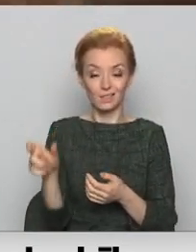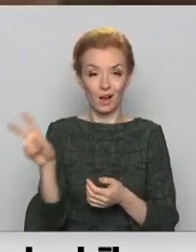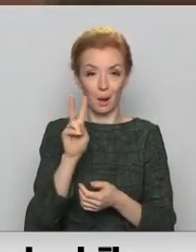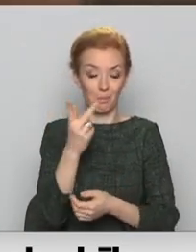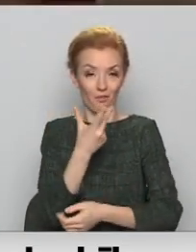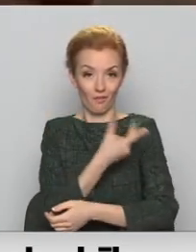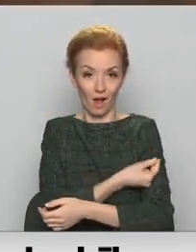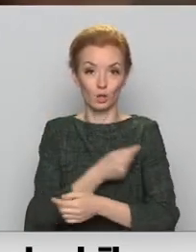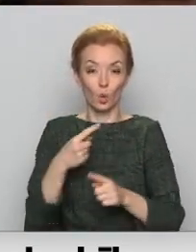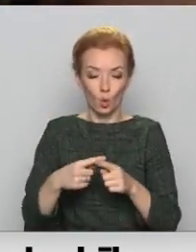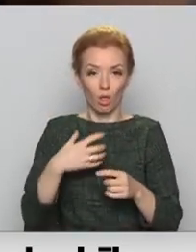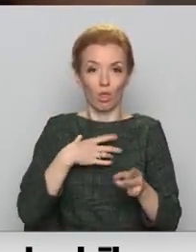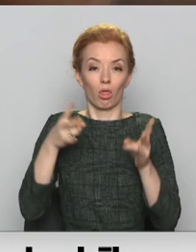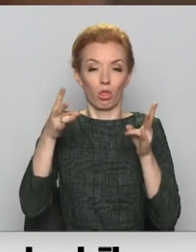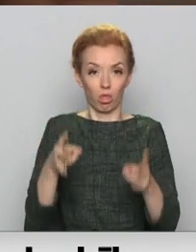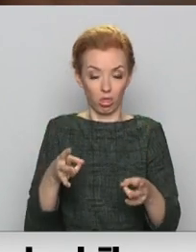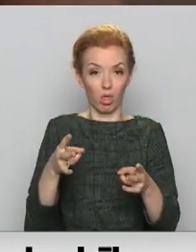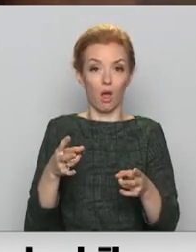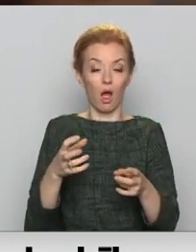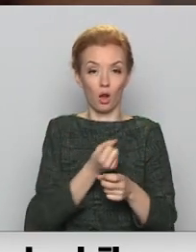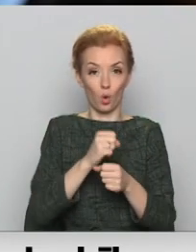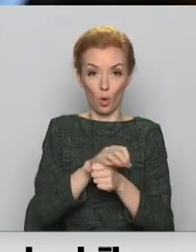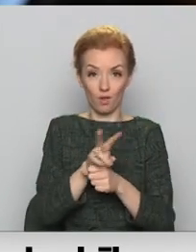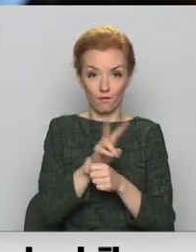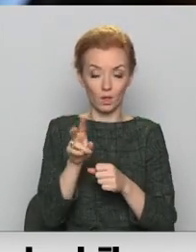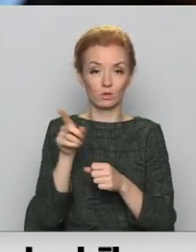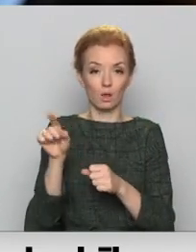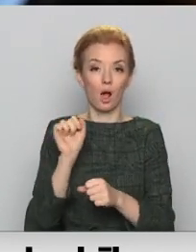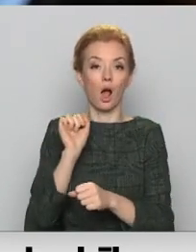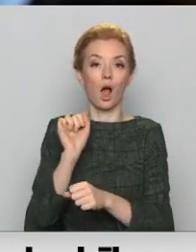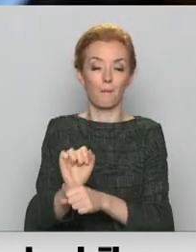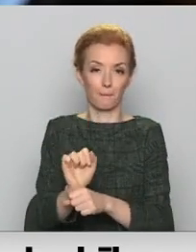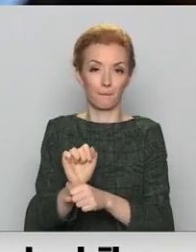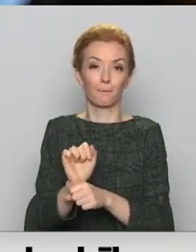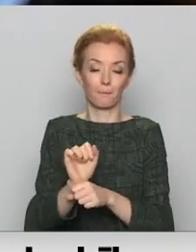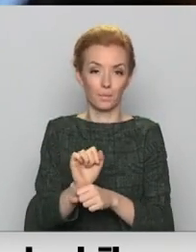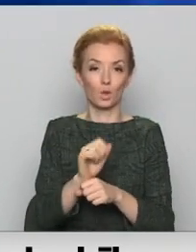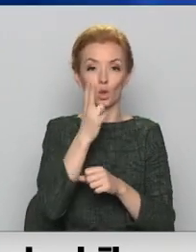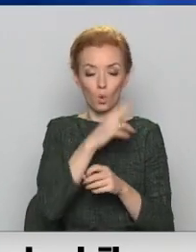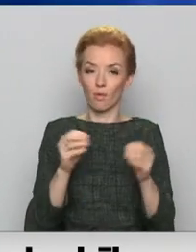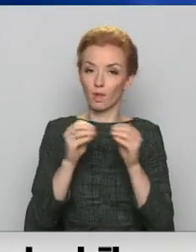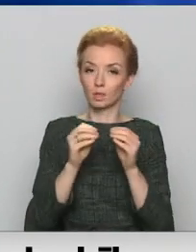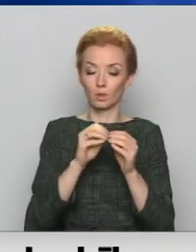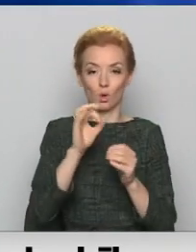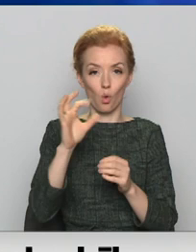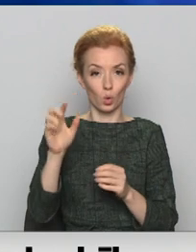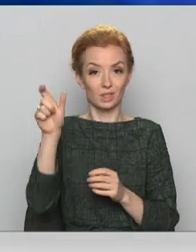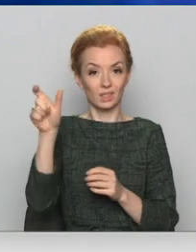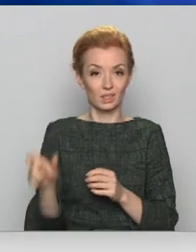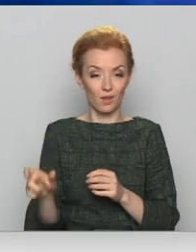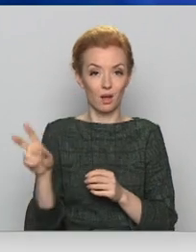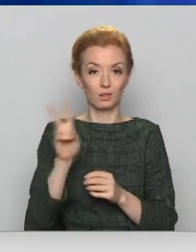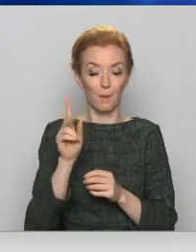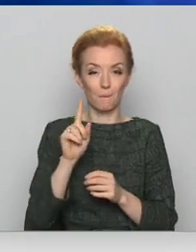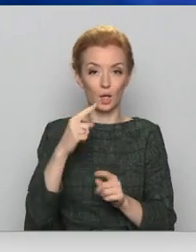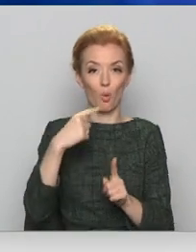personu certifikātus uz noteiktu laiku sāks apturēt no 10. oktobra. Tie, kas saslims, vai pareizāk sakot, kam